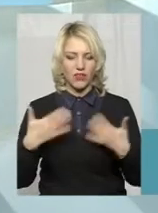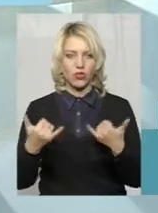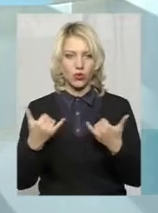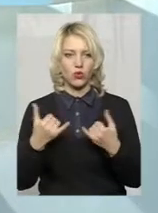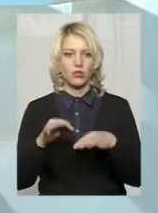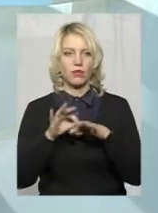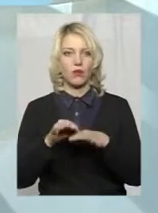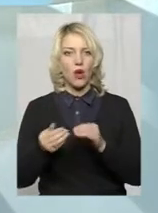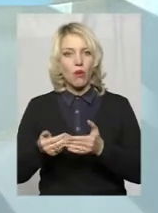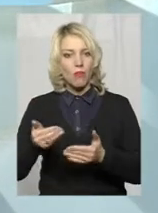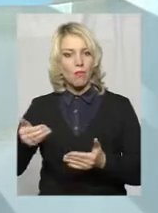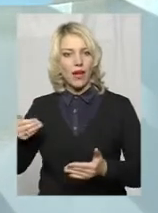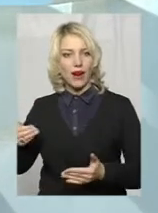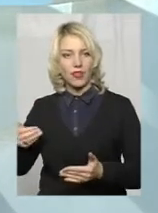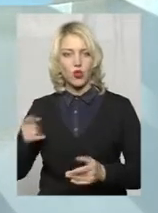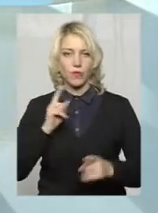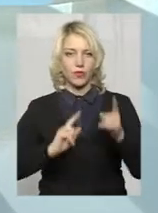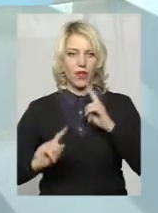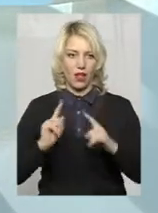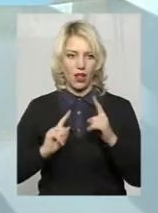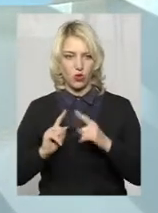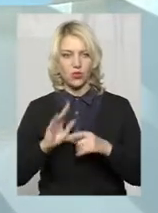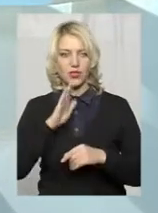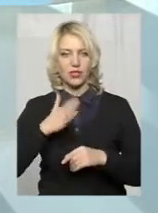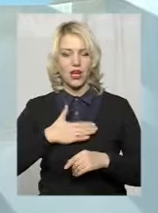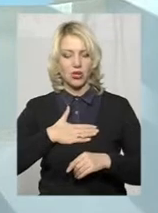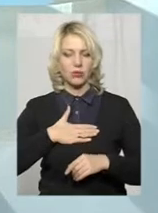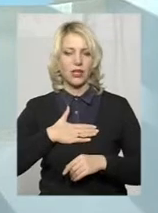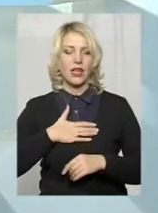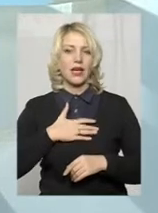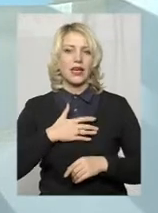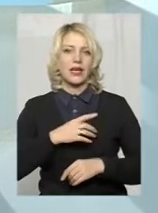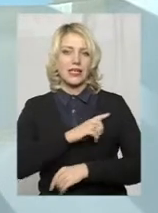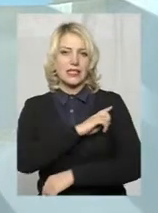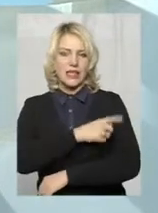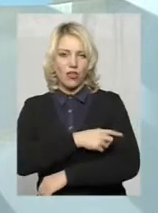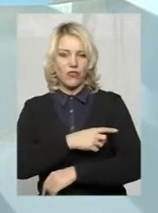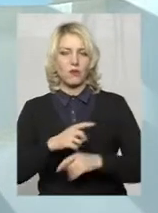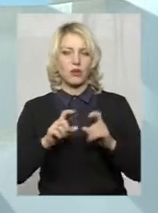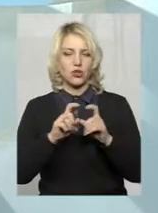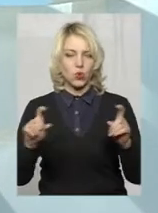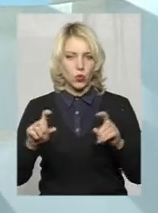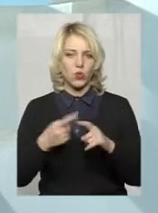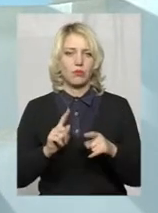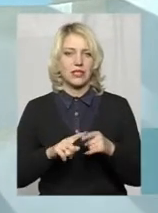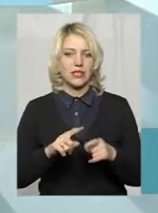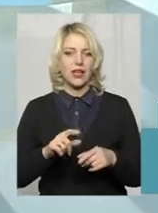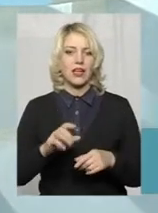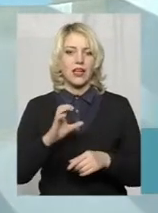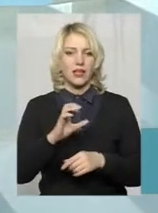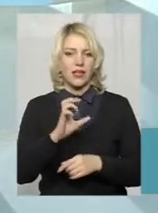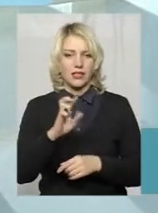нараду, я вже проводив з нашими силовими структурами, це Служба безпеки, поліція, прокуратура.